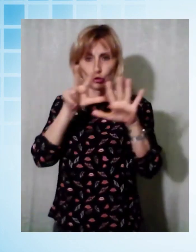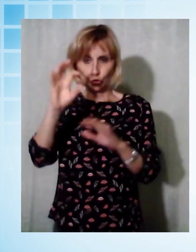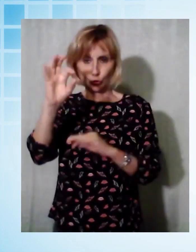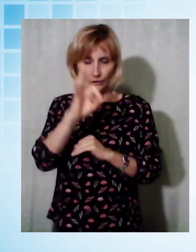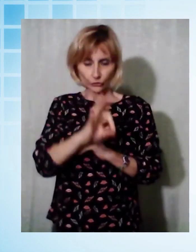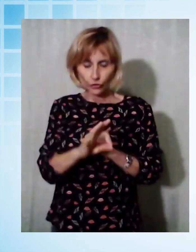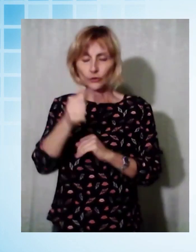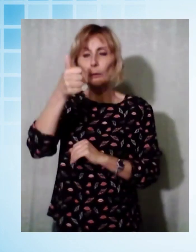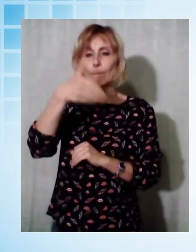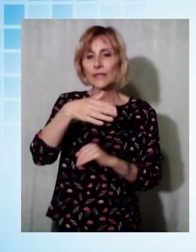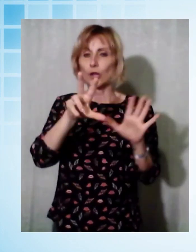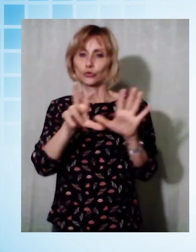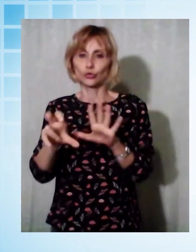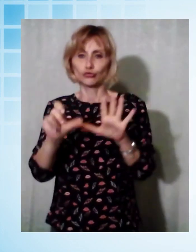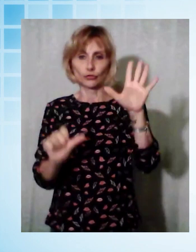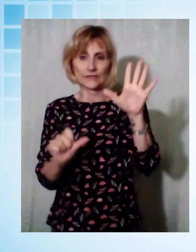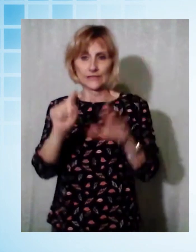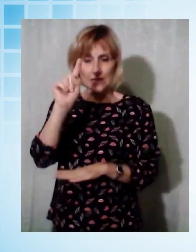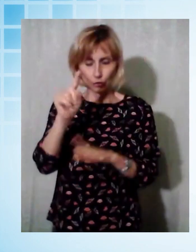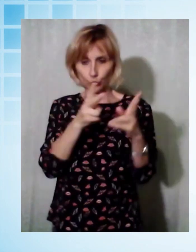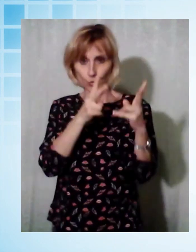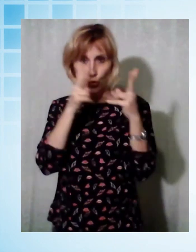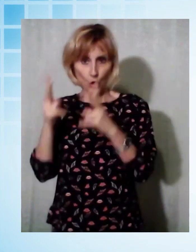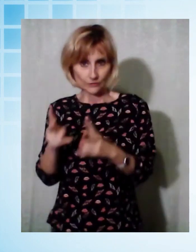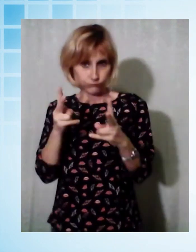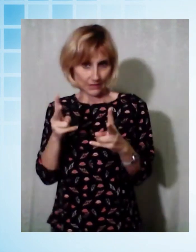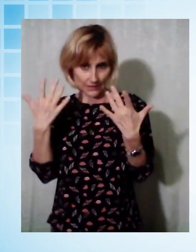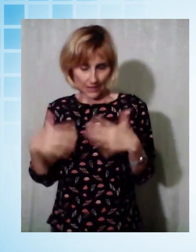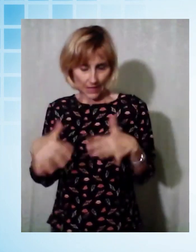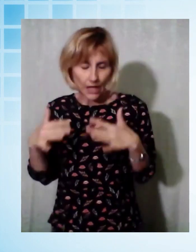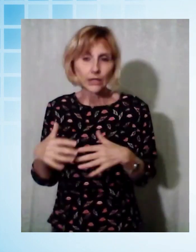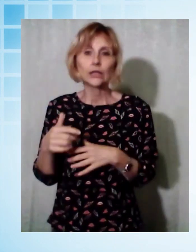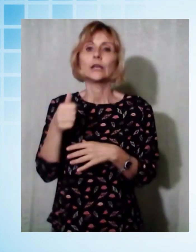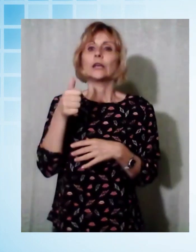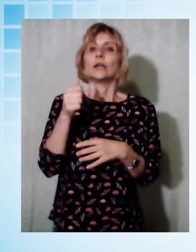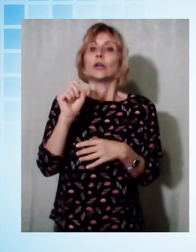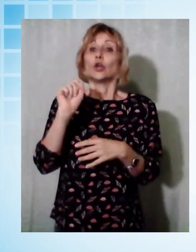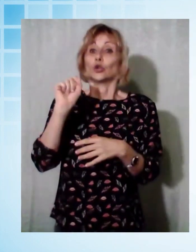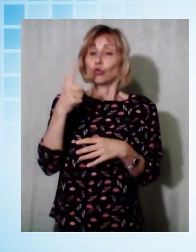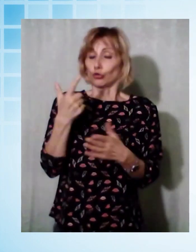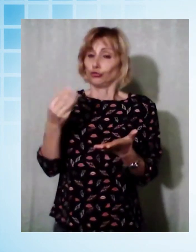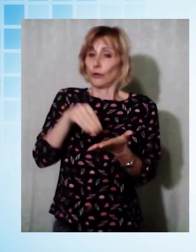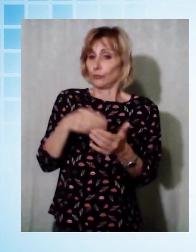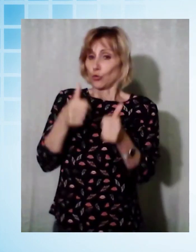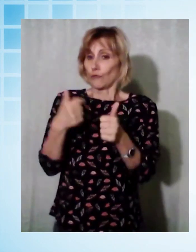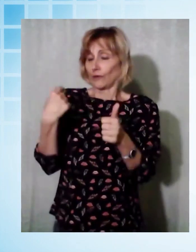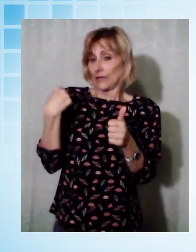.861 i ricoverati attuali, 12 in più rispetto a ieri, di cui